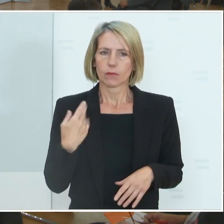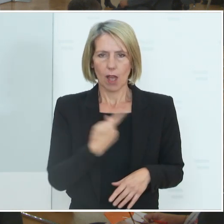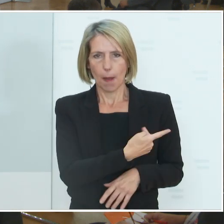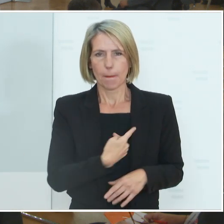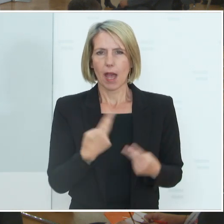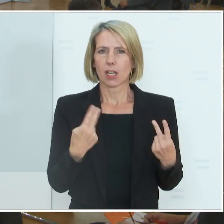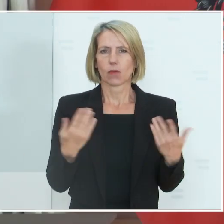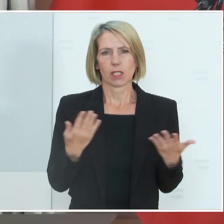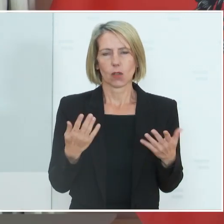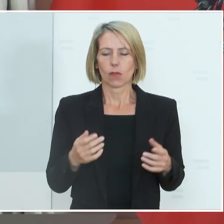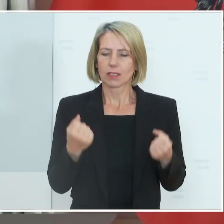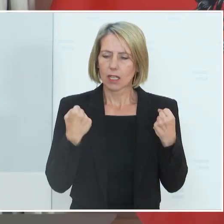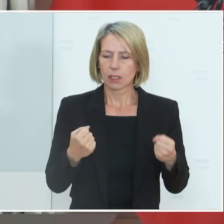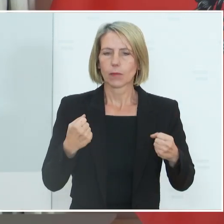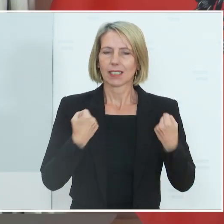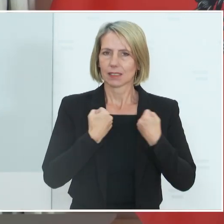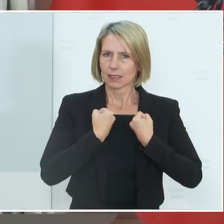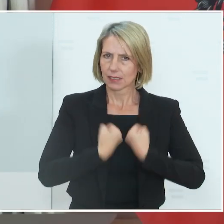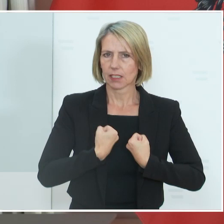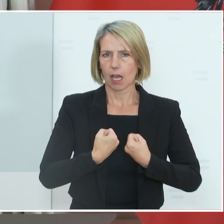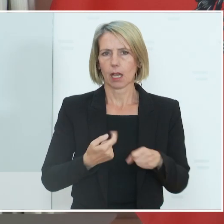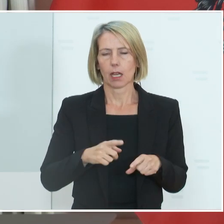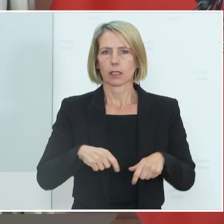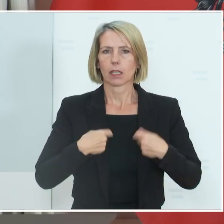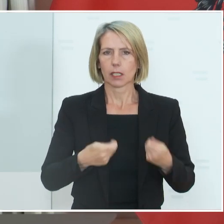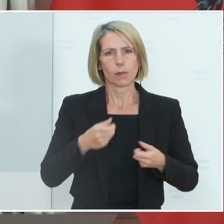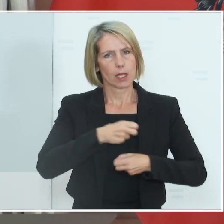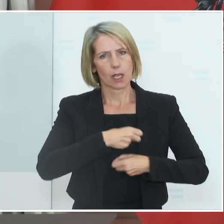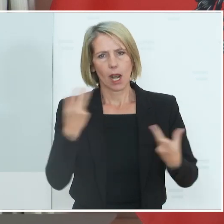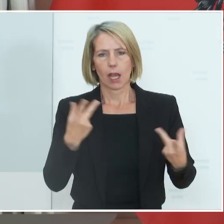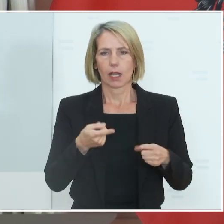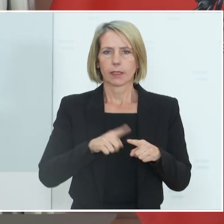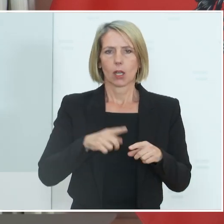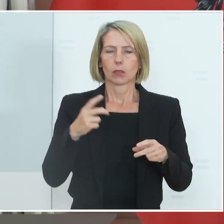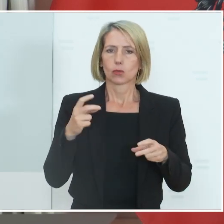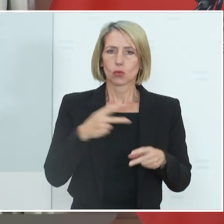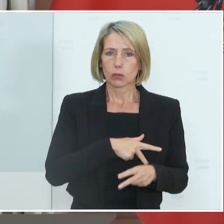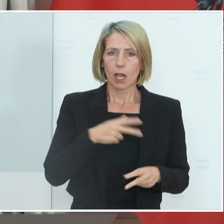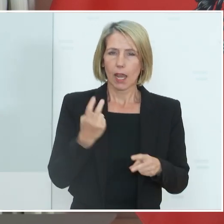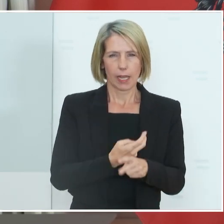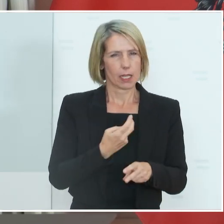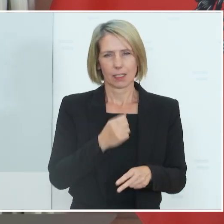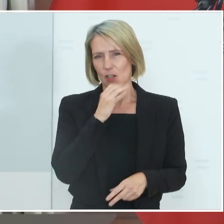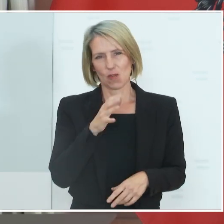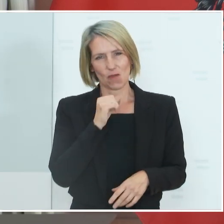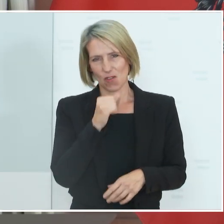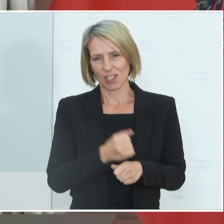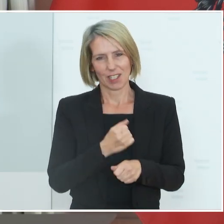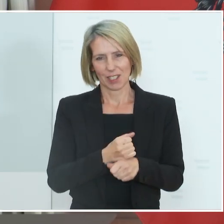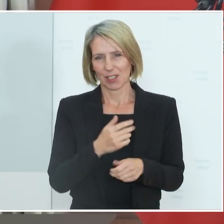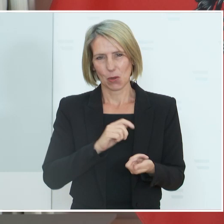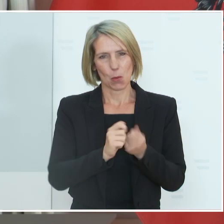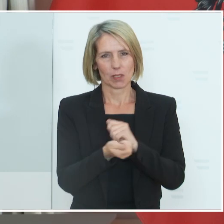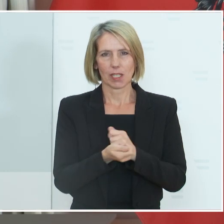dass es Sicherheit gibt, dass es Klarheit gibt, aber dass gleichzeitig auch keine sozialen Härten entstehen. Und wenn man die Tests jetzt kostenpflichtig gemacht